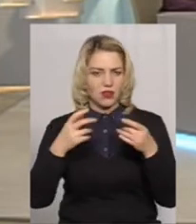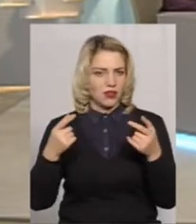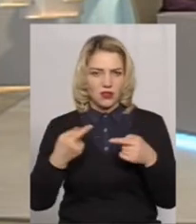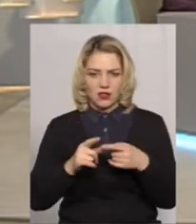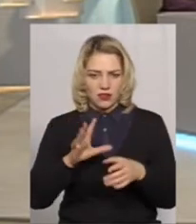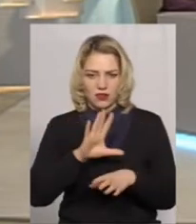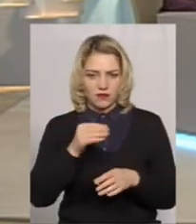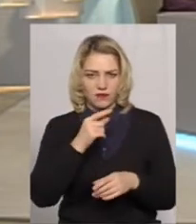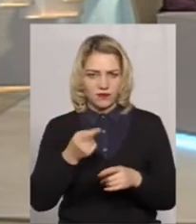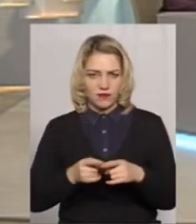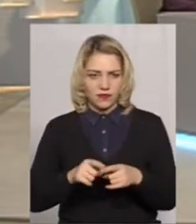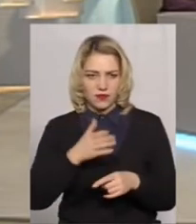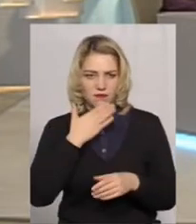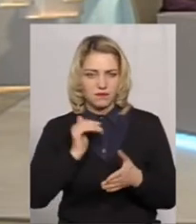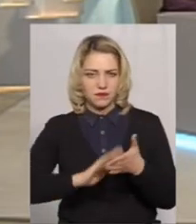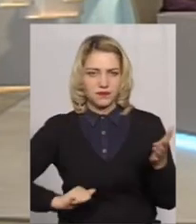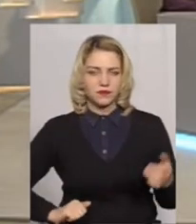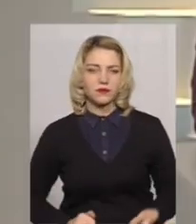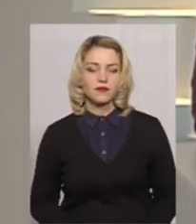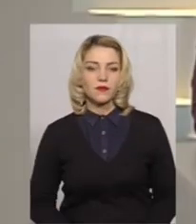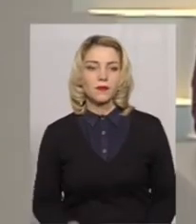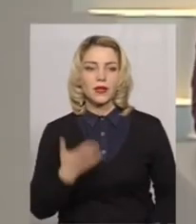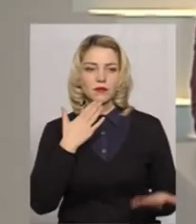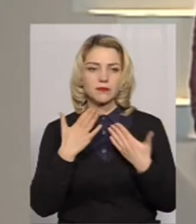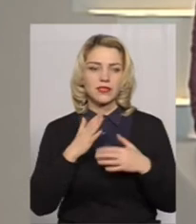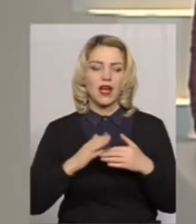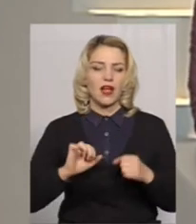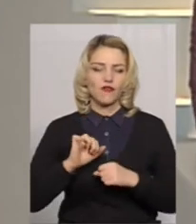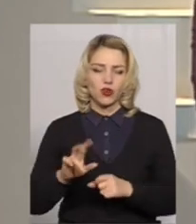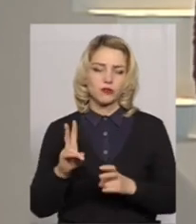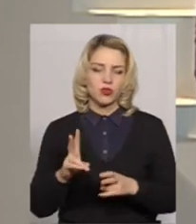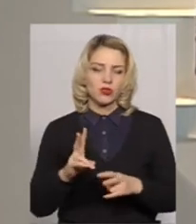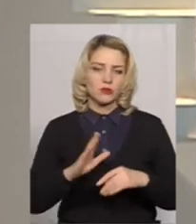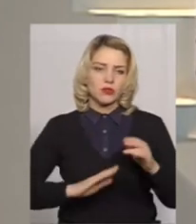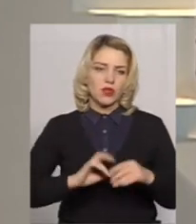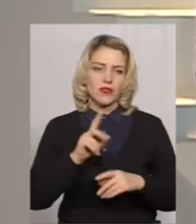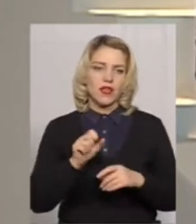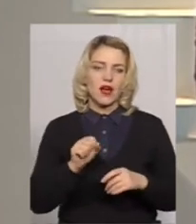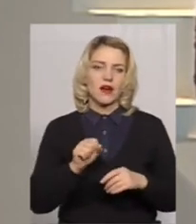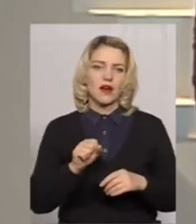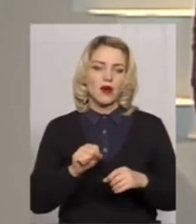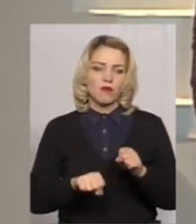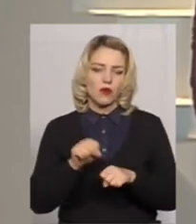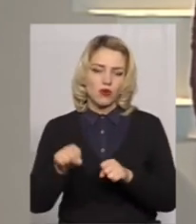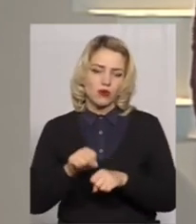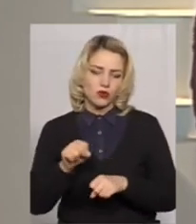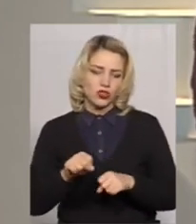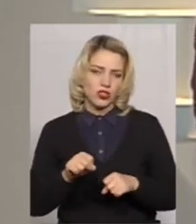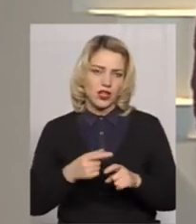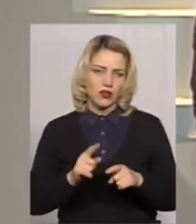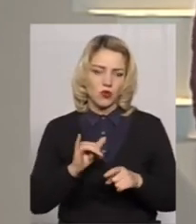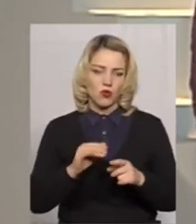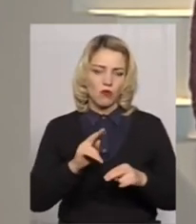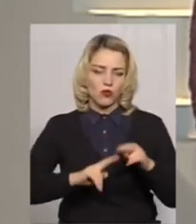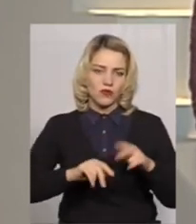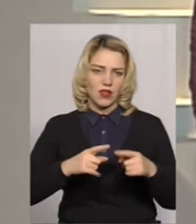і так далі. Ми спілкувалися з адвокатом, який спеціалізується на питаннях порушень охорони праці в будівельній галузі Андрієм